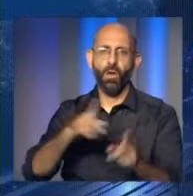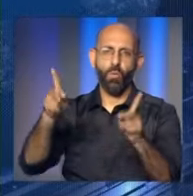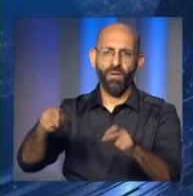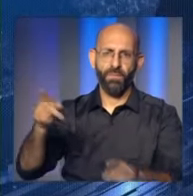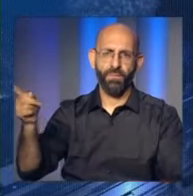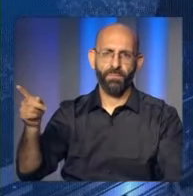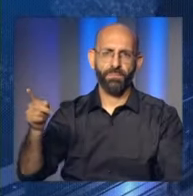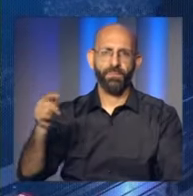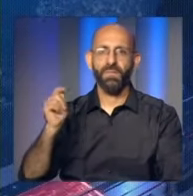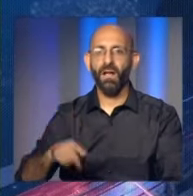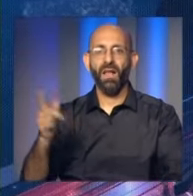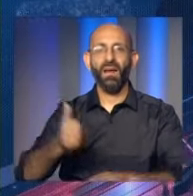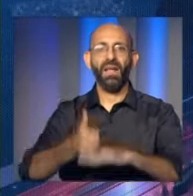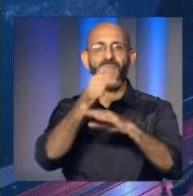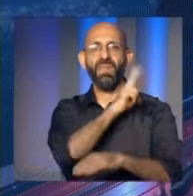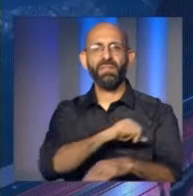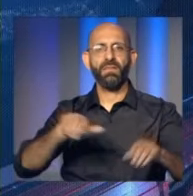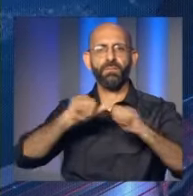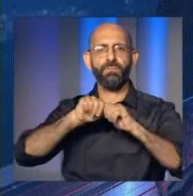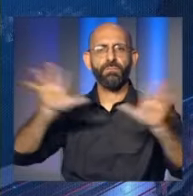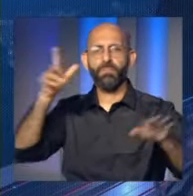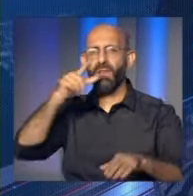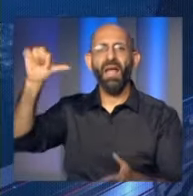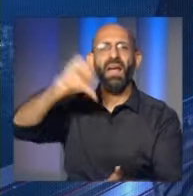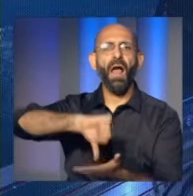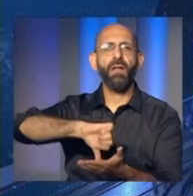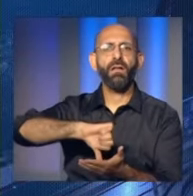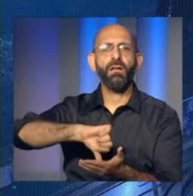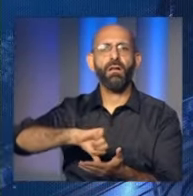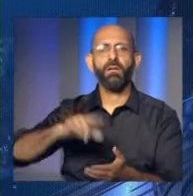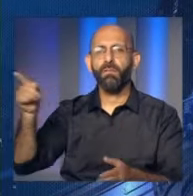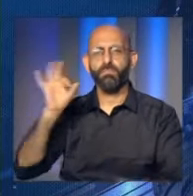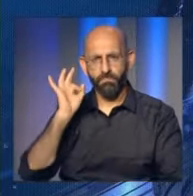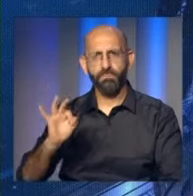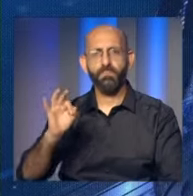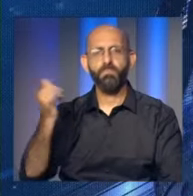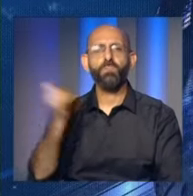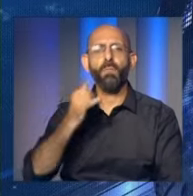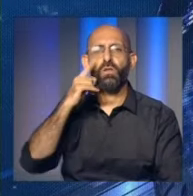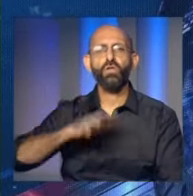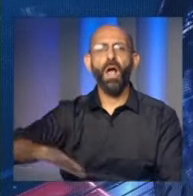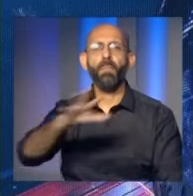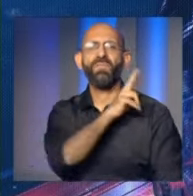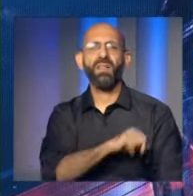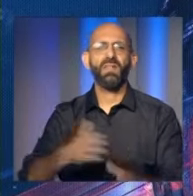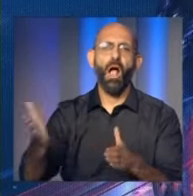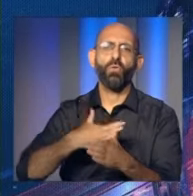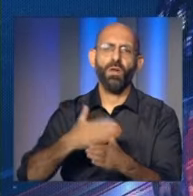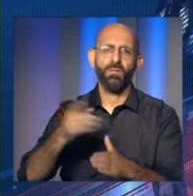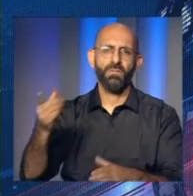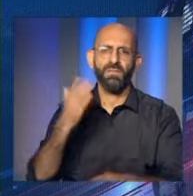إطلاق النار في غزة واللافت أن الرئاسة الفلسطينية أصدرت بياناً رداً على تصريحات المرشد الإيراني علي خامنئي